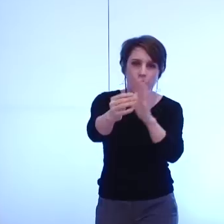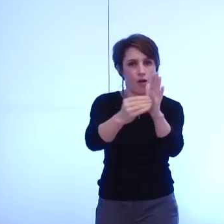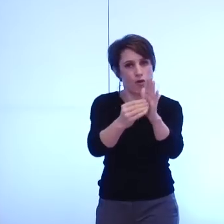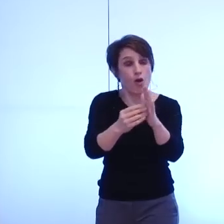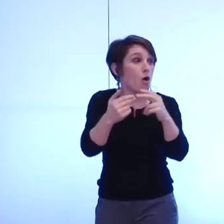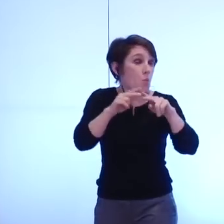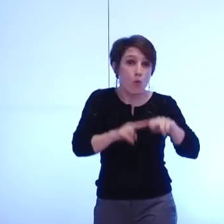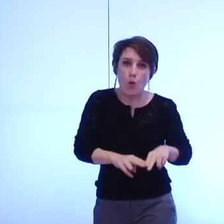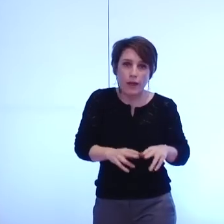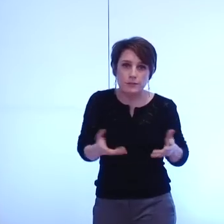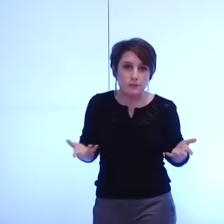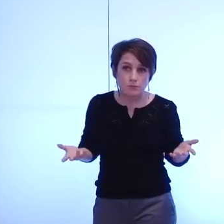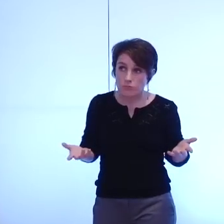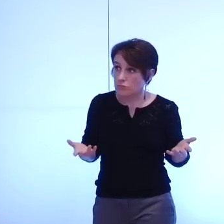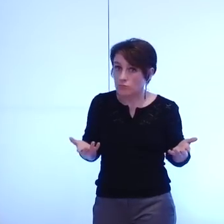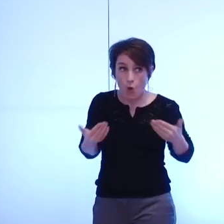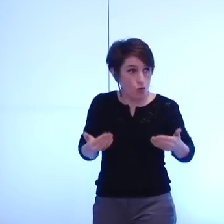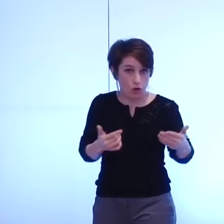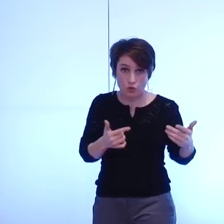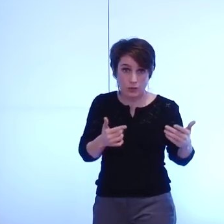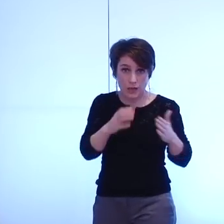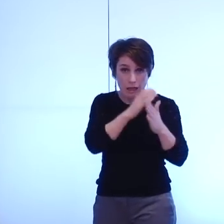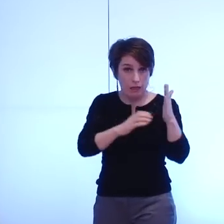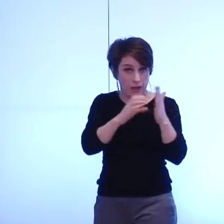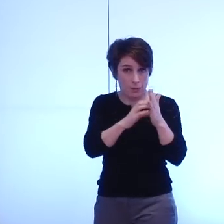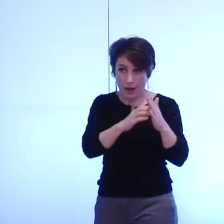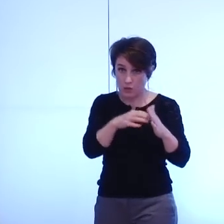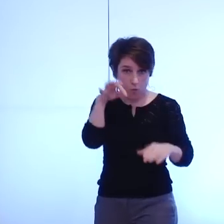reste nous délibérons aujourd'hui la substitution